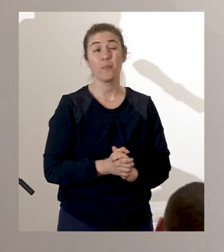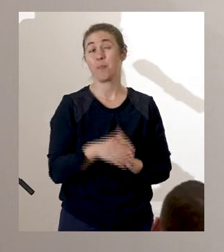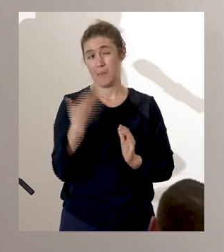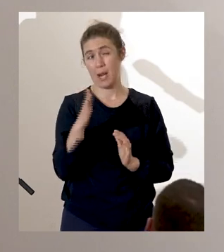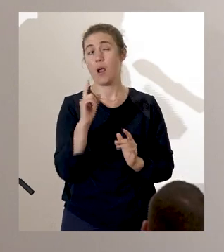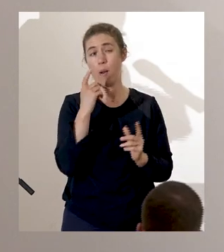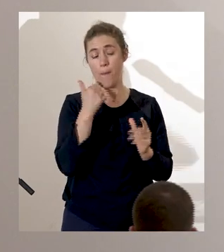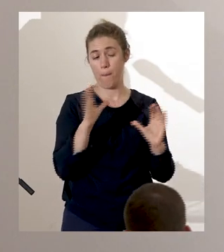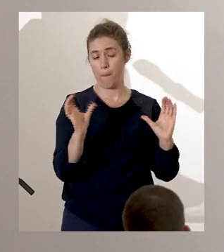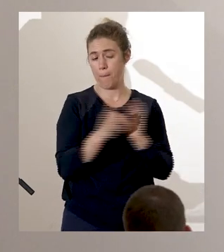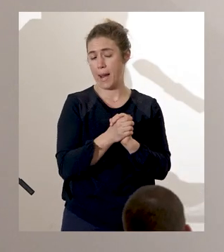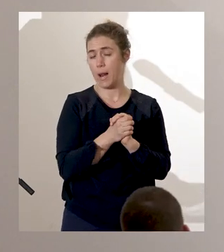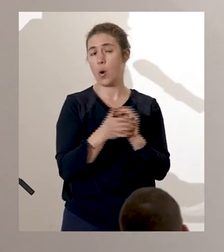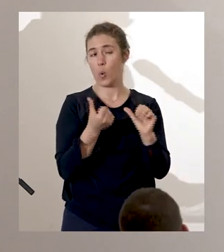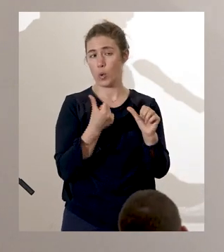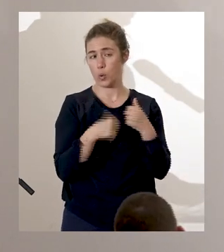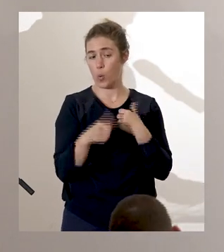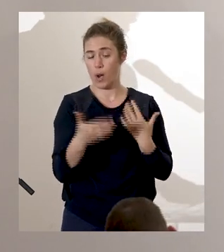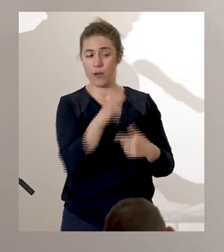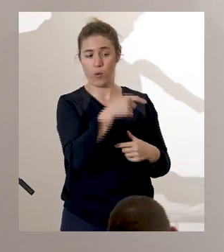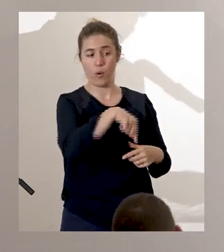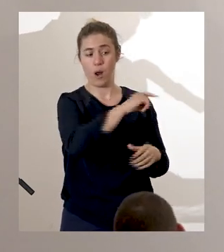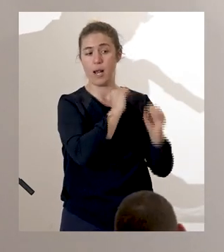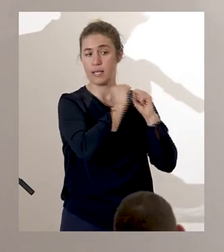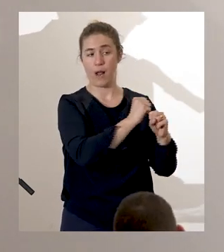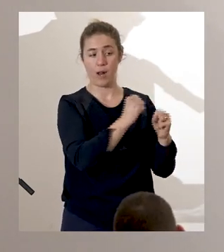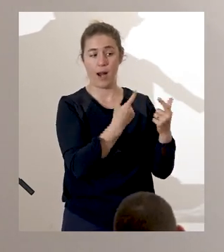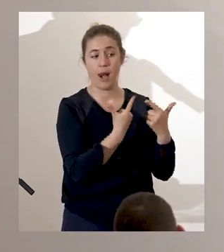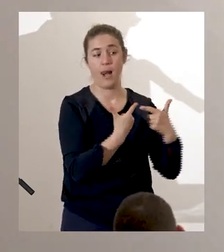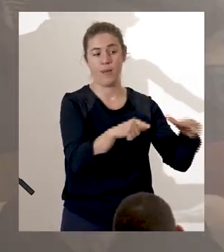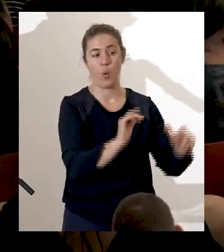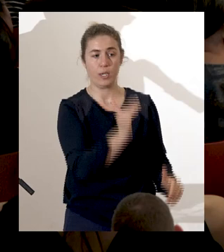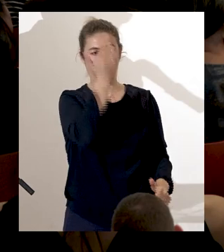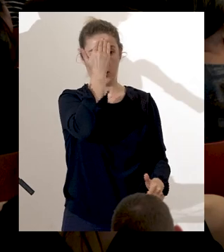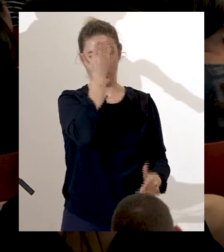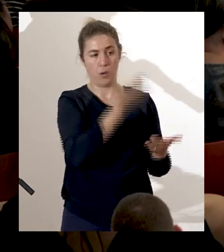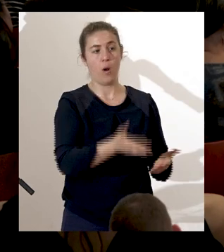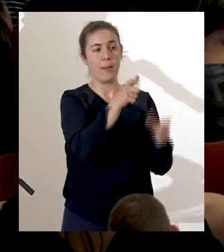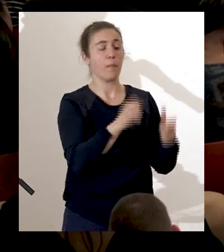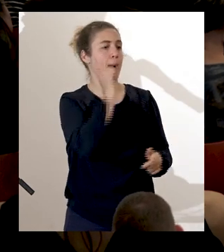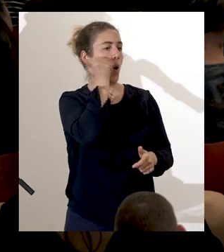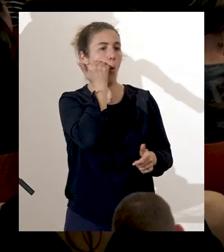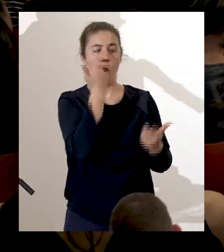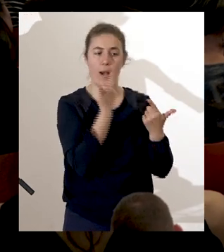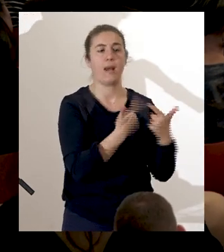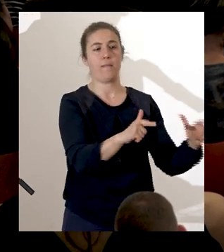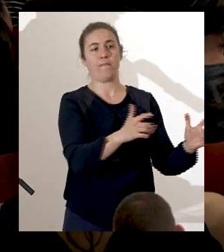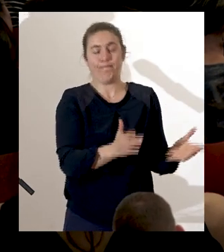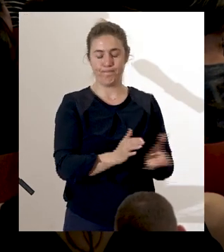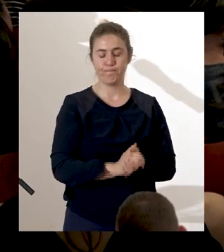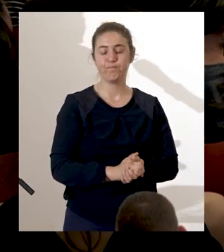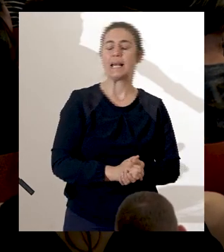ferait au prix de la reconnaissance de la liberté et de l'autonomie des marrons. Il confia la négociation